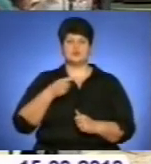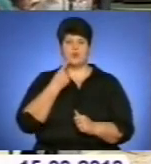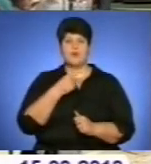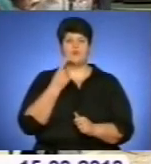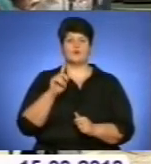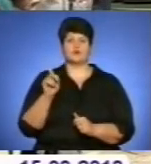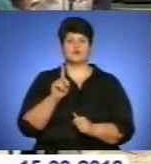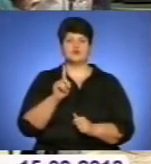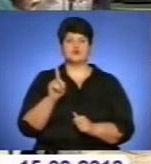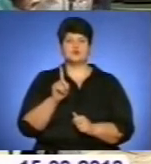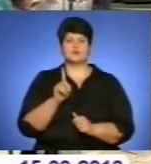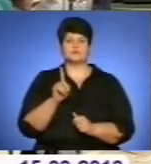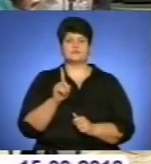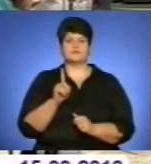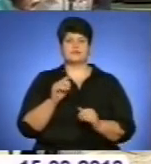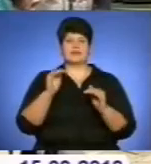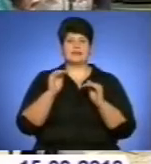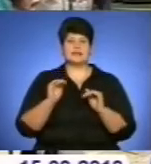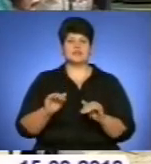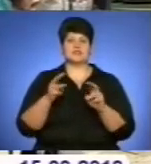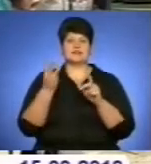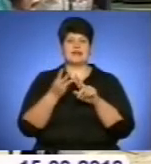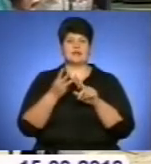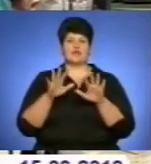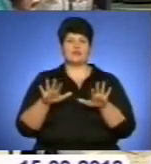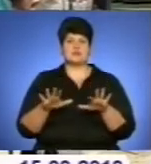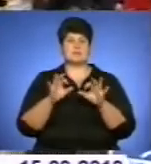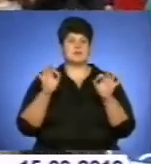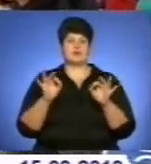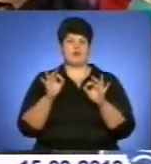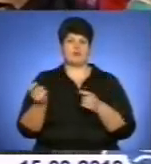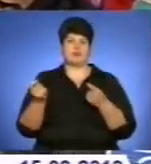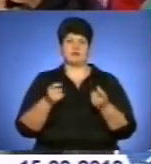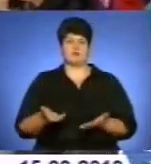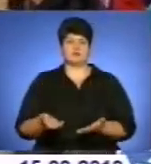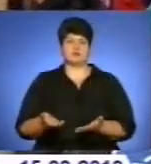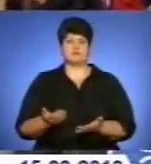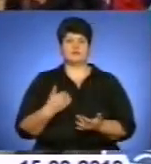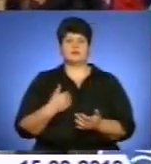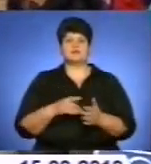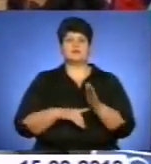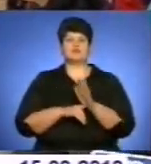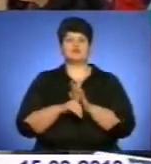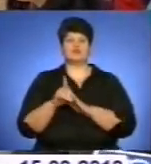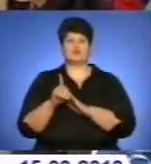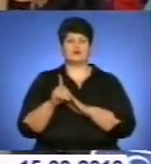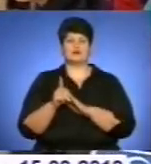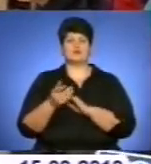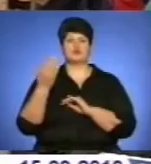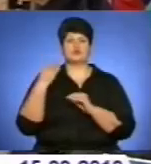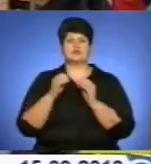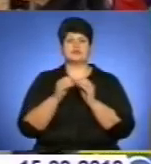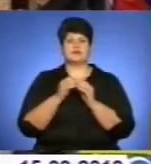І приємно, що саме команда Тернопільщини посійний учасник в українській конкурсі.